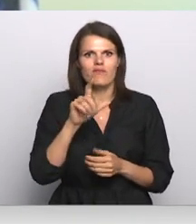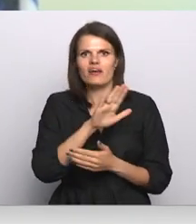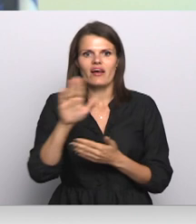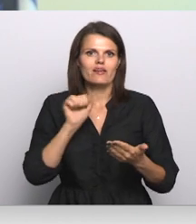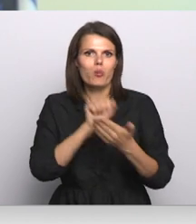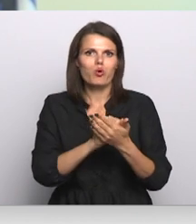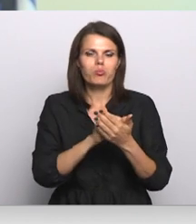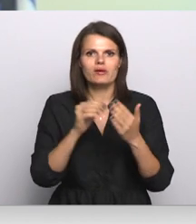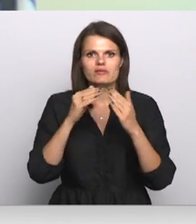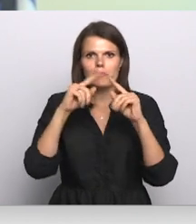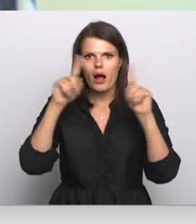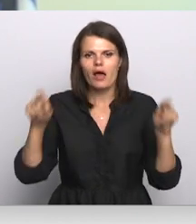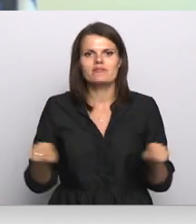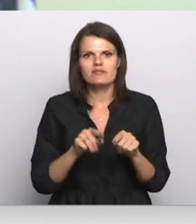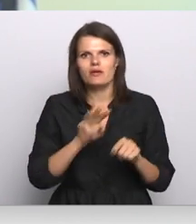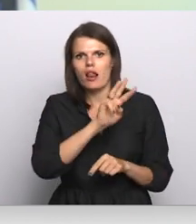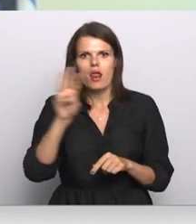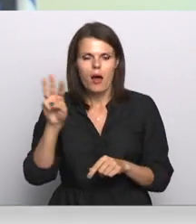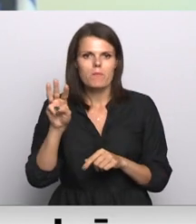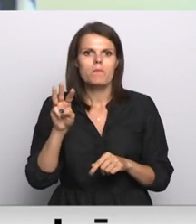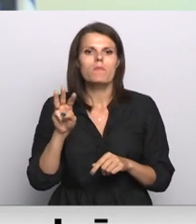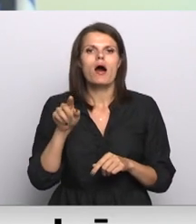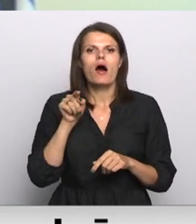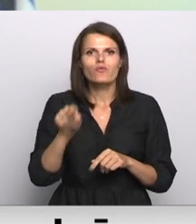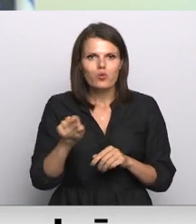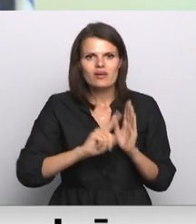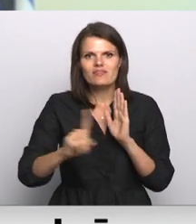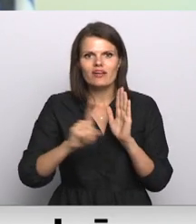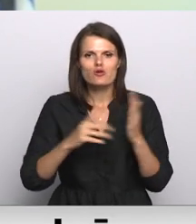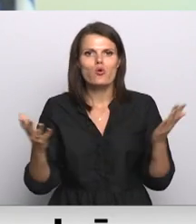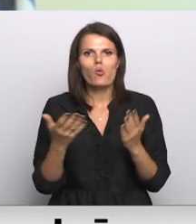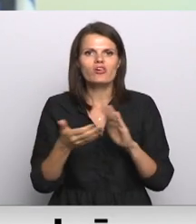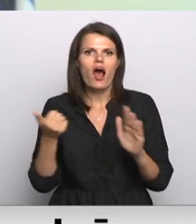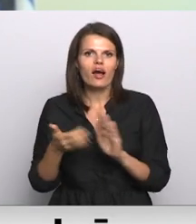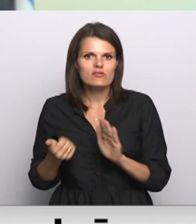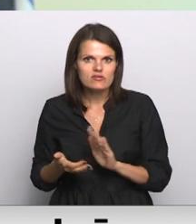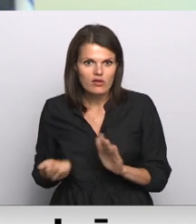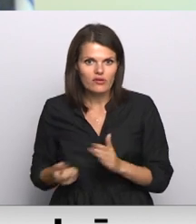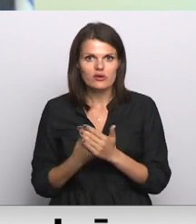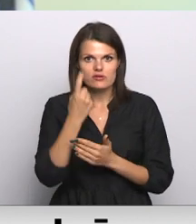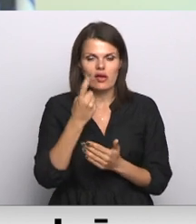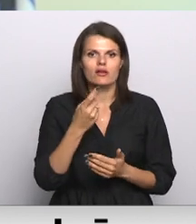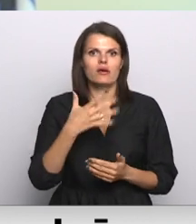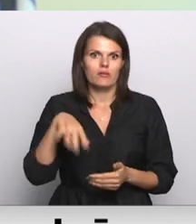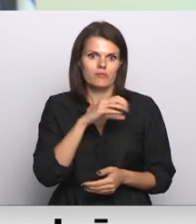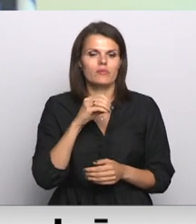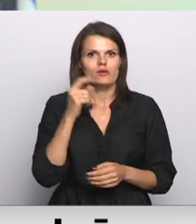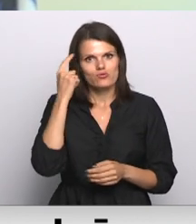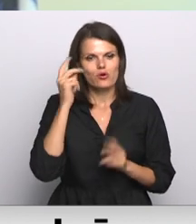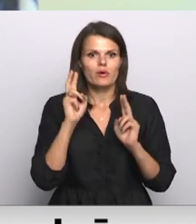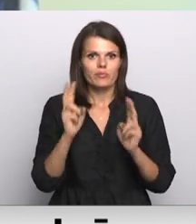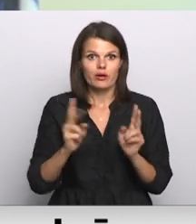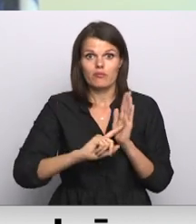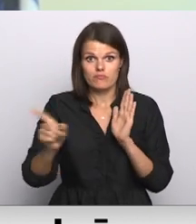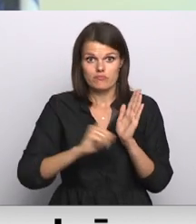mājaslapā reizes, kuras viņa atsevi ogrē. Tas nozīmē to, ka mums ir pārliecība, ka šie reizi ir.